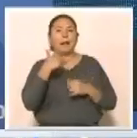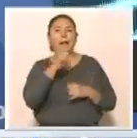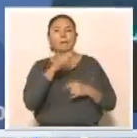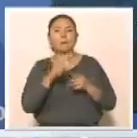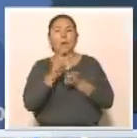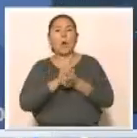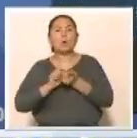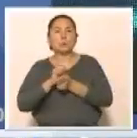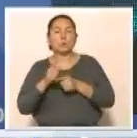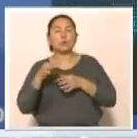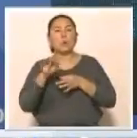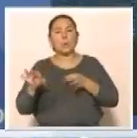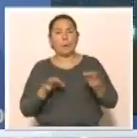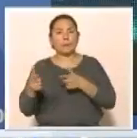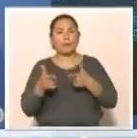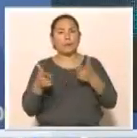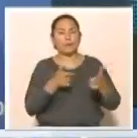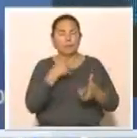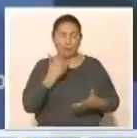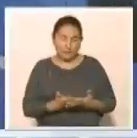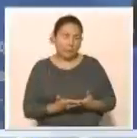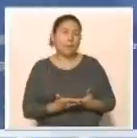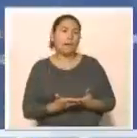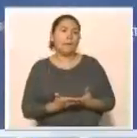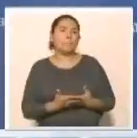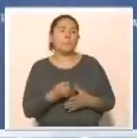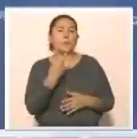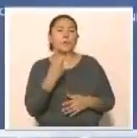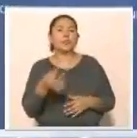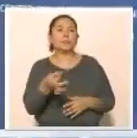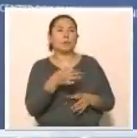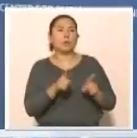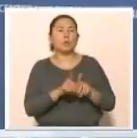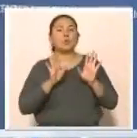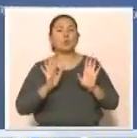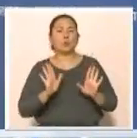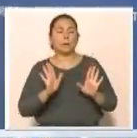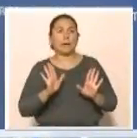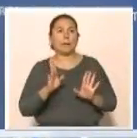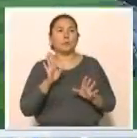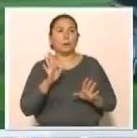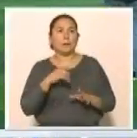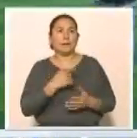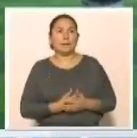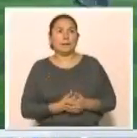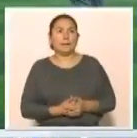жоба дайынды бұл жатырік. Мұна өне кішімек үрінде. Ол жерде тек қана ғазонда әңме.